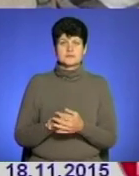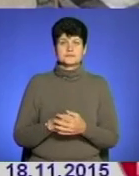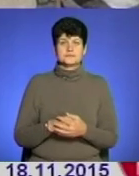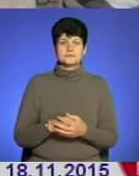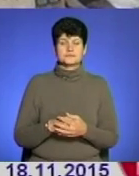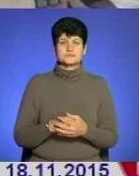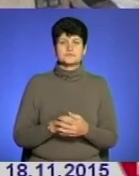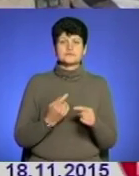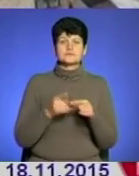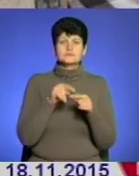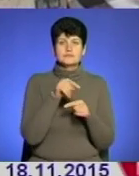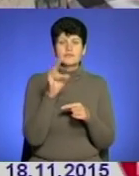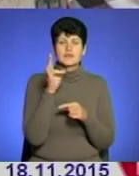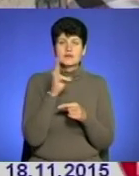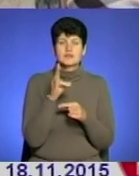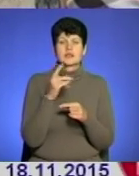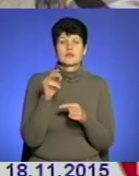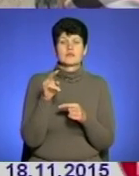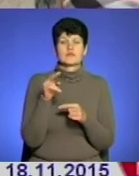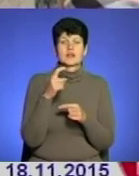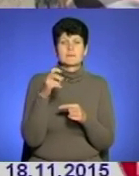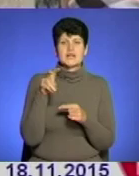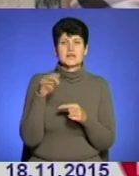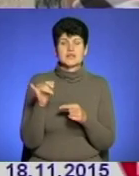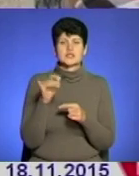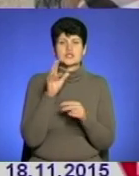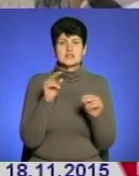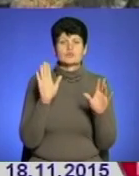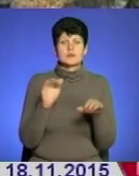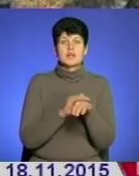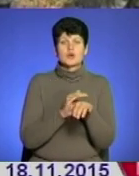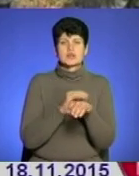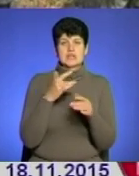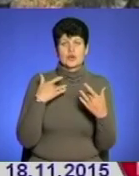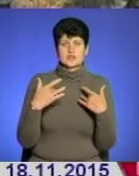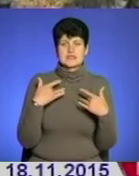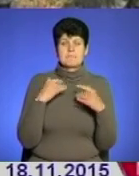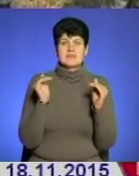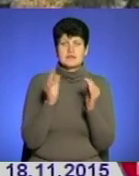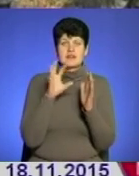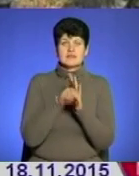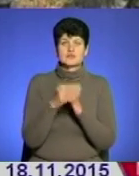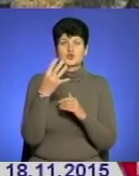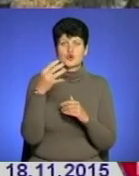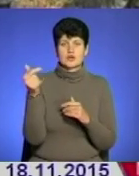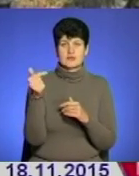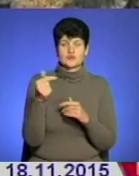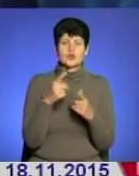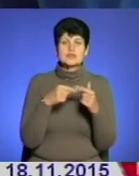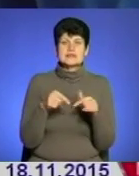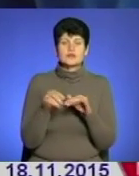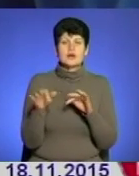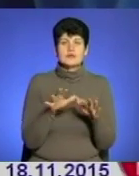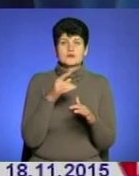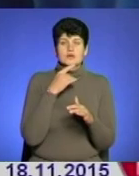А цієї неділі у пабі «Хмільне щастя» відбудеться благодійний концерт. Мінімальний внесок – 40 гривень. Організатори акції «Миколай